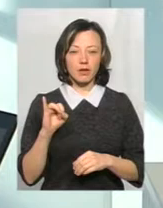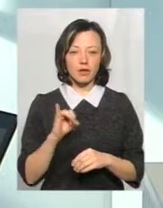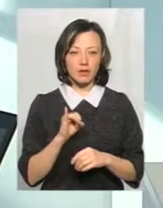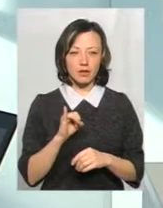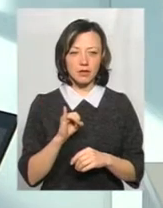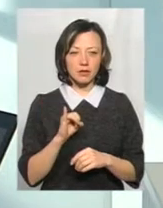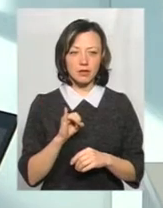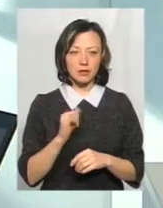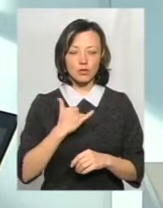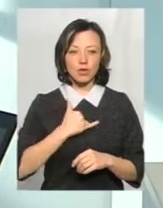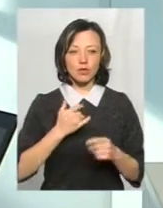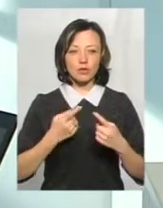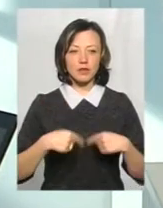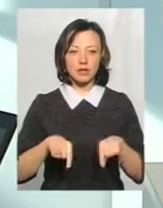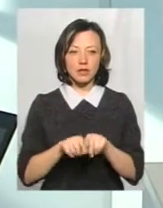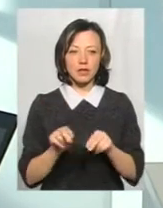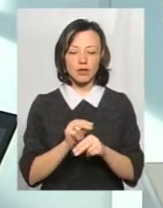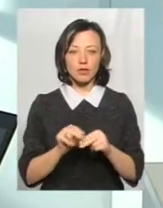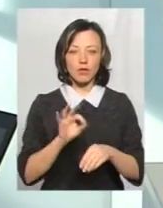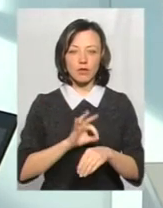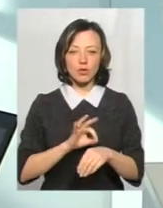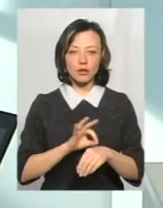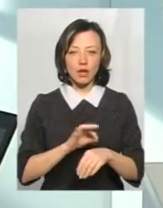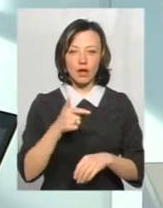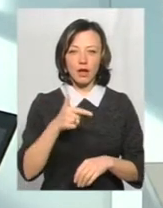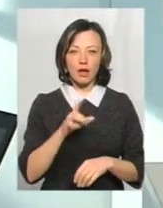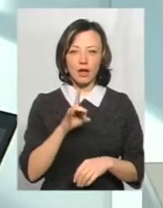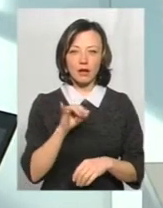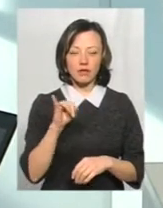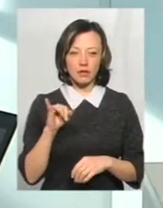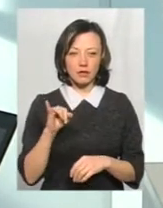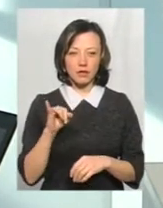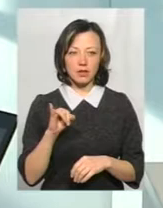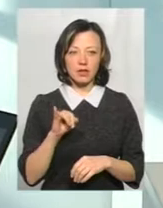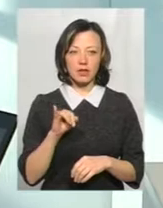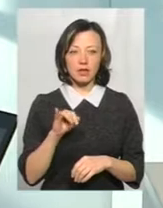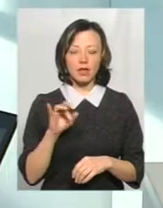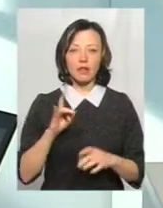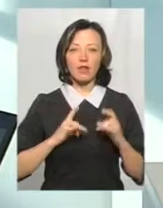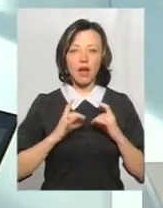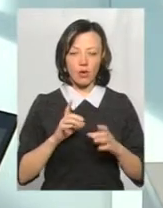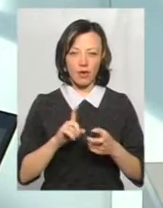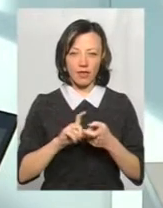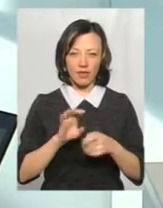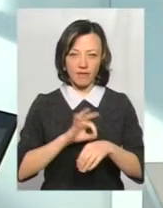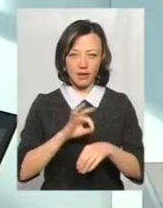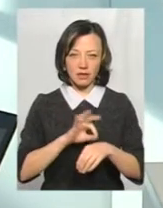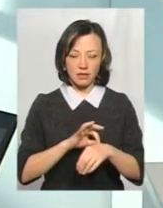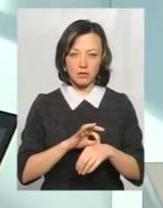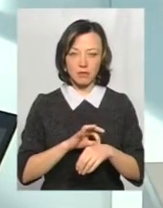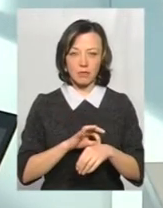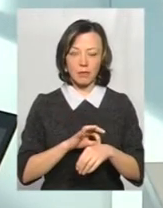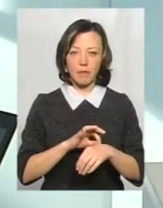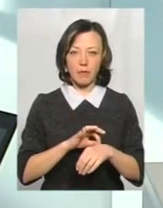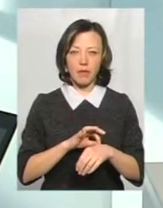в нашому відділенні лікуються хворі з гострими респіраторними інфекціями та нейроінфекціями. І що хочу